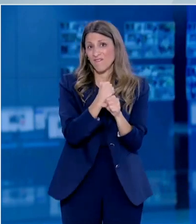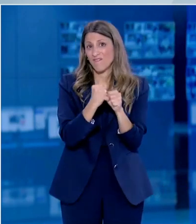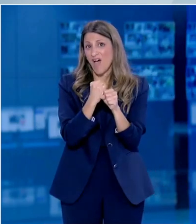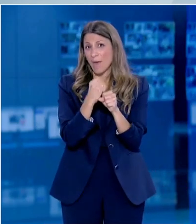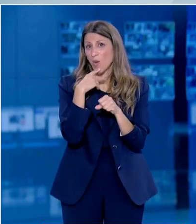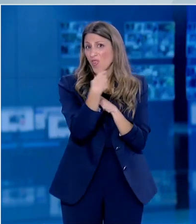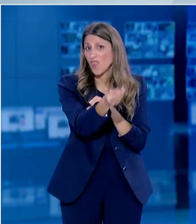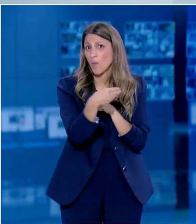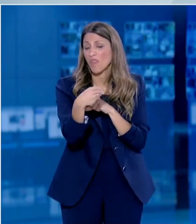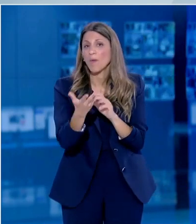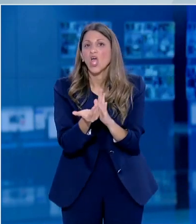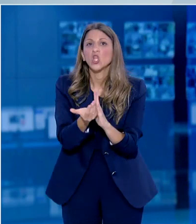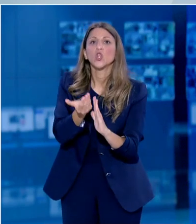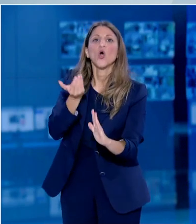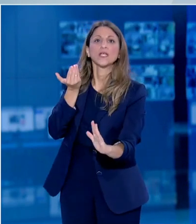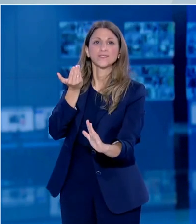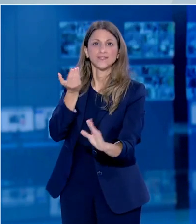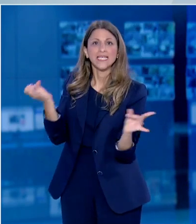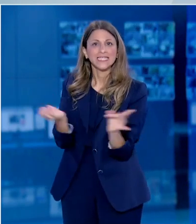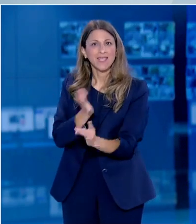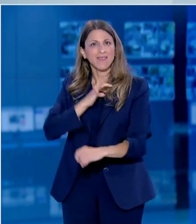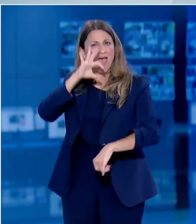όσο δυνατόν νωρίτερα και σε ιπιότερη μορφή